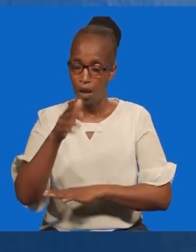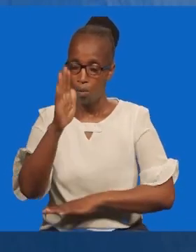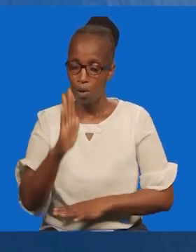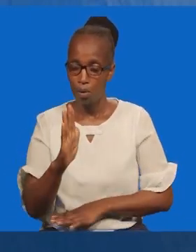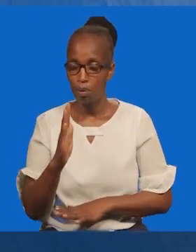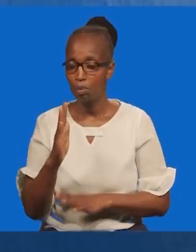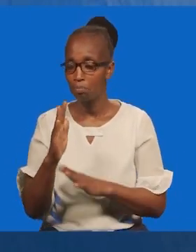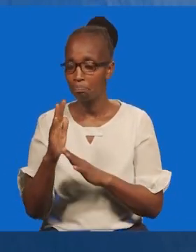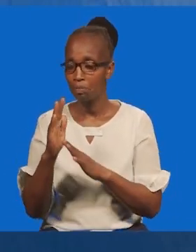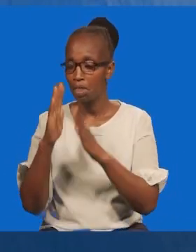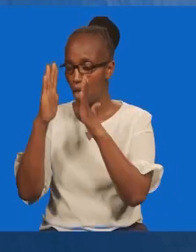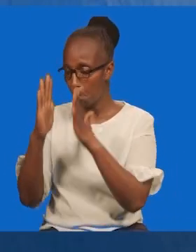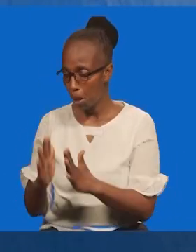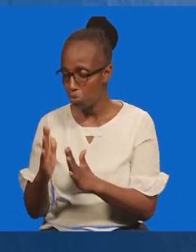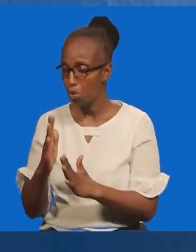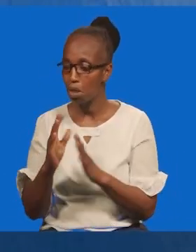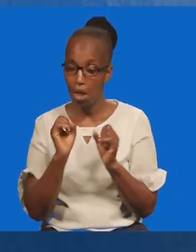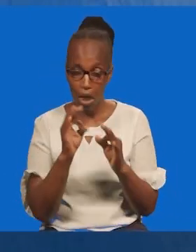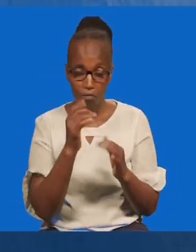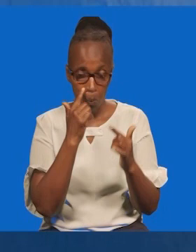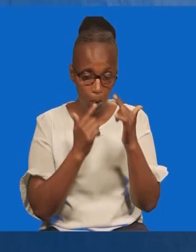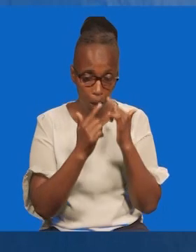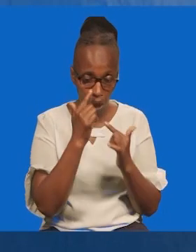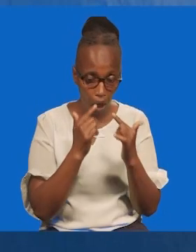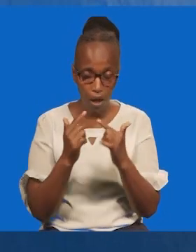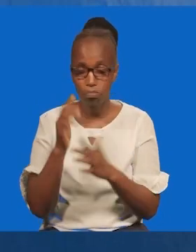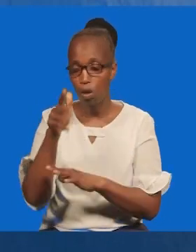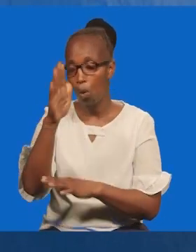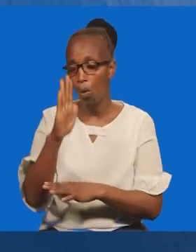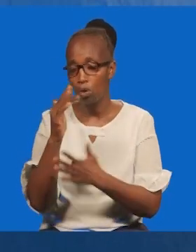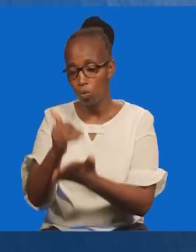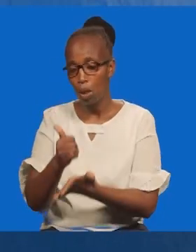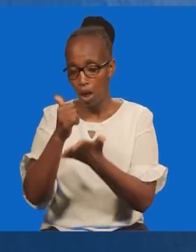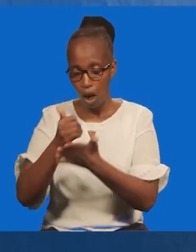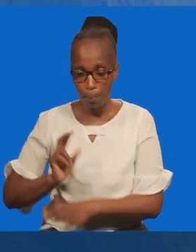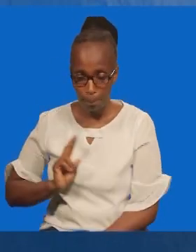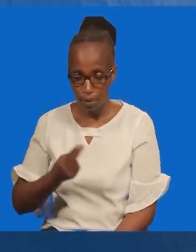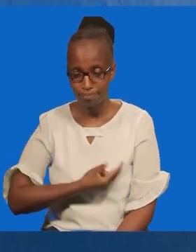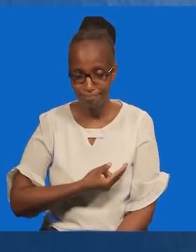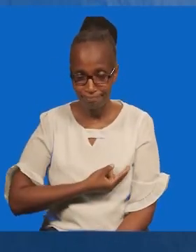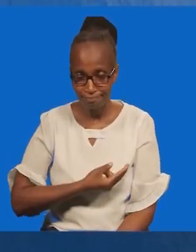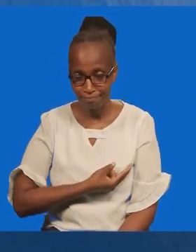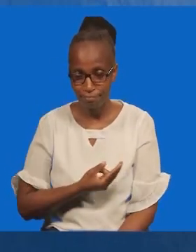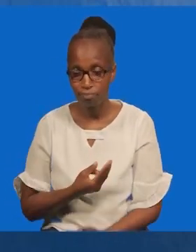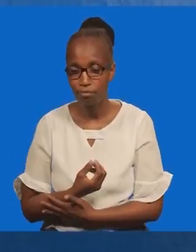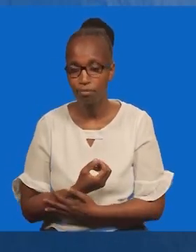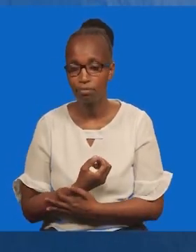wetu, ni mungu ambaye tunapo mlilia. Na, akika utusaidia na